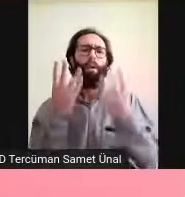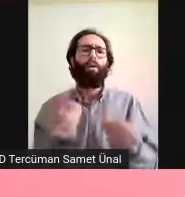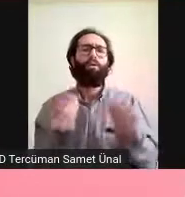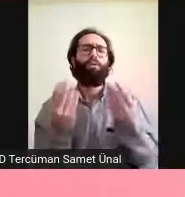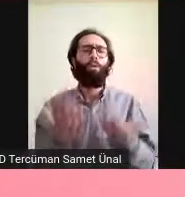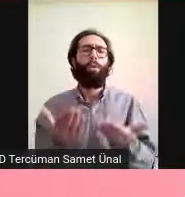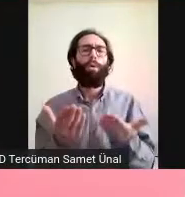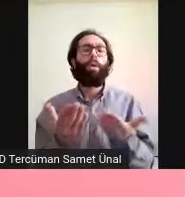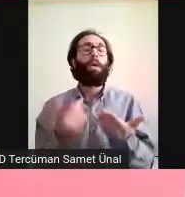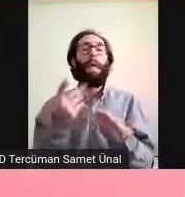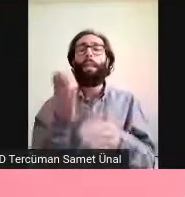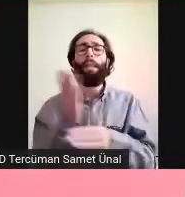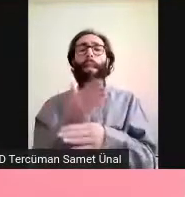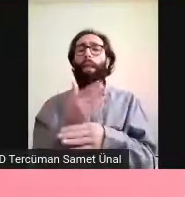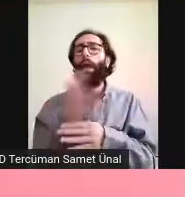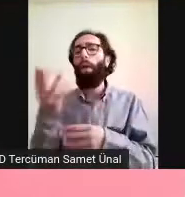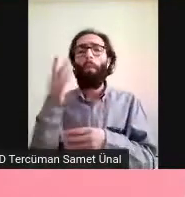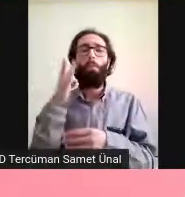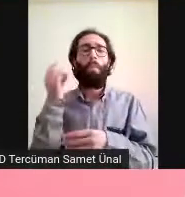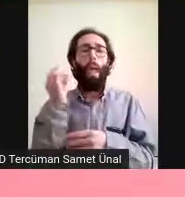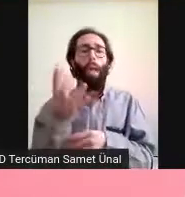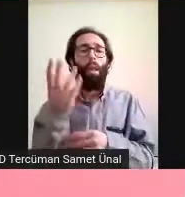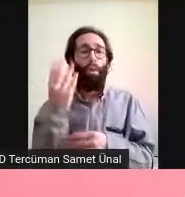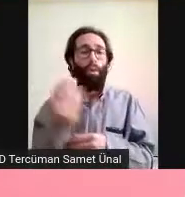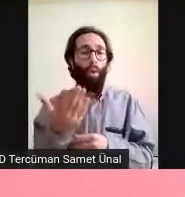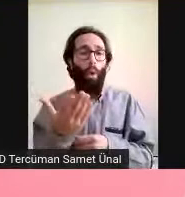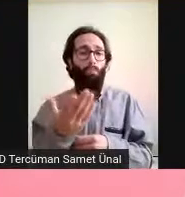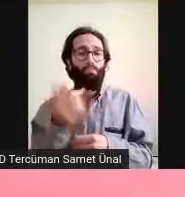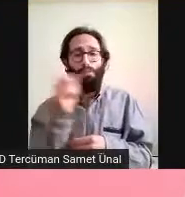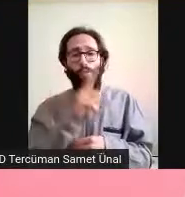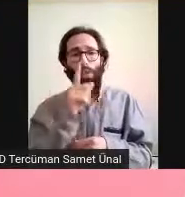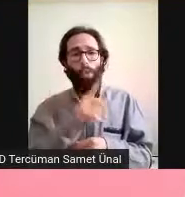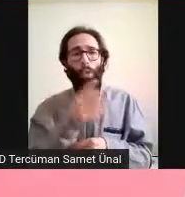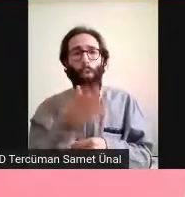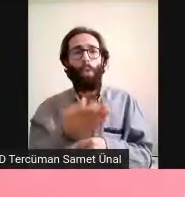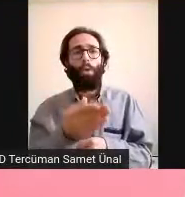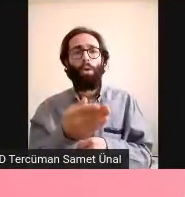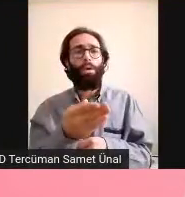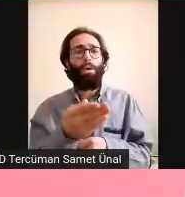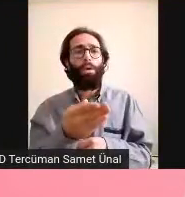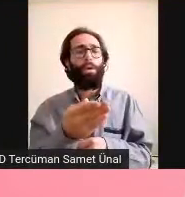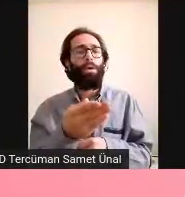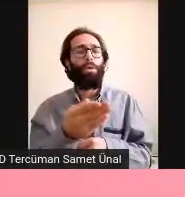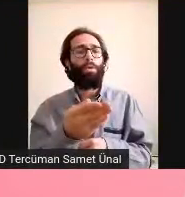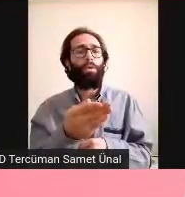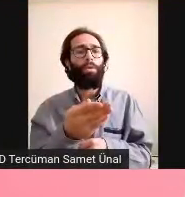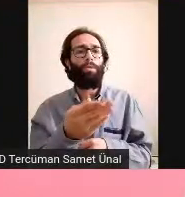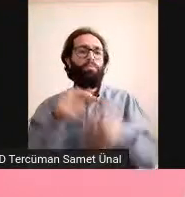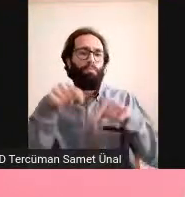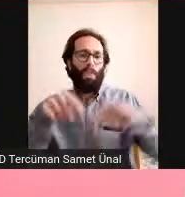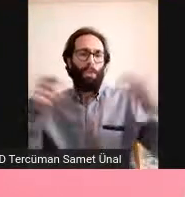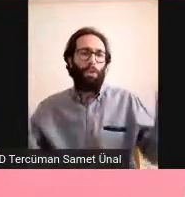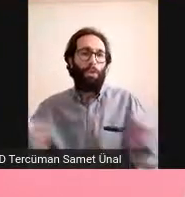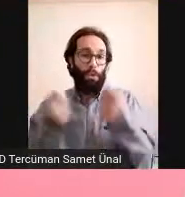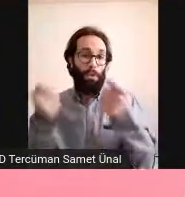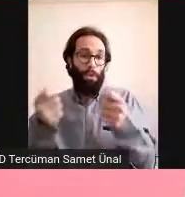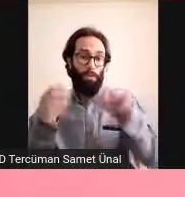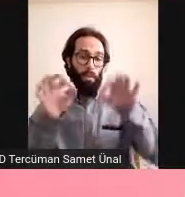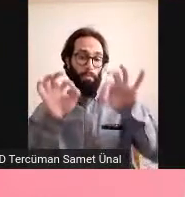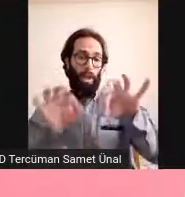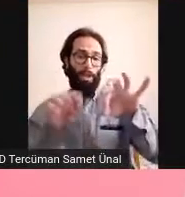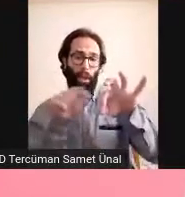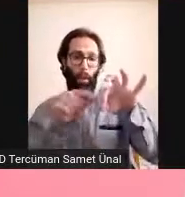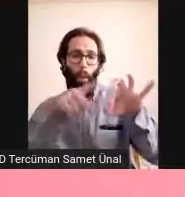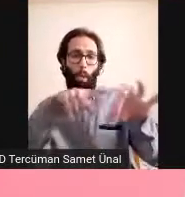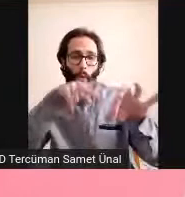genelleştiğine bakıp hani buradan bir çalışma başlatmak çok mantıklı. Yani neden